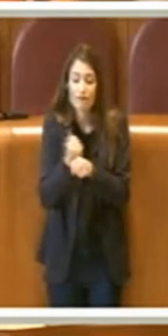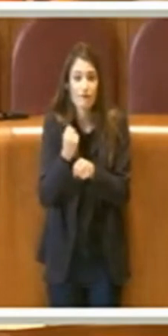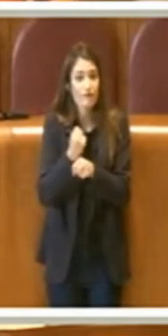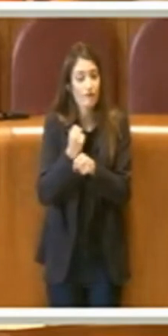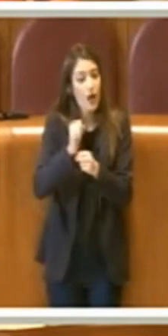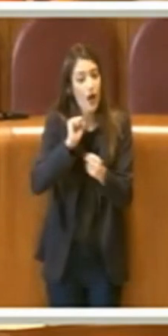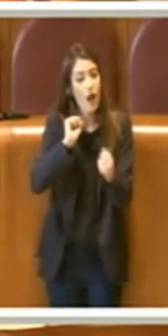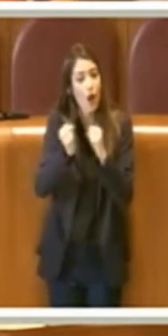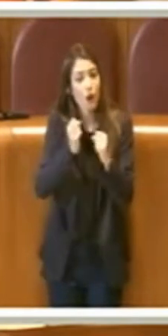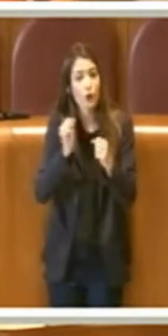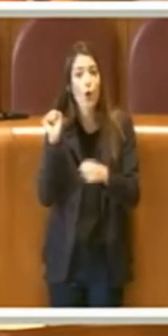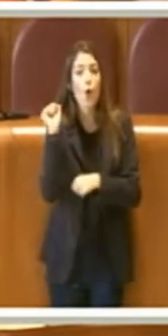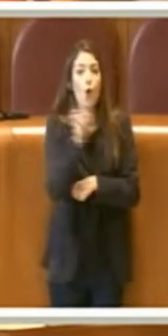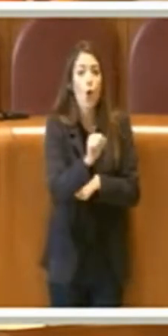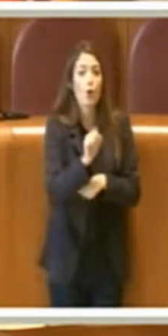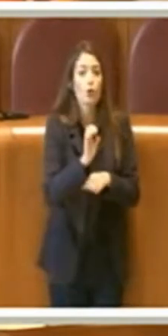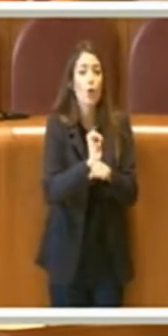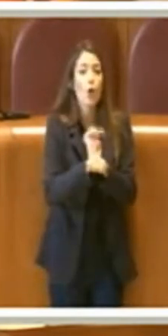il coronavirus.